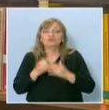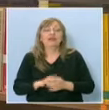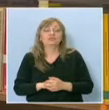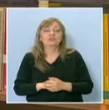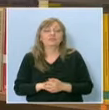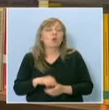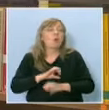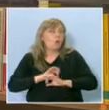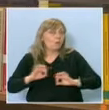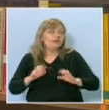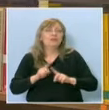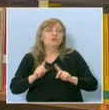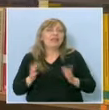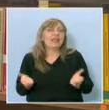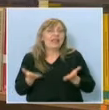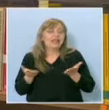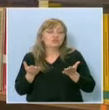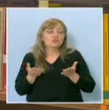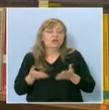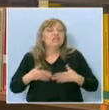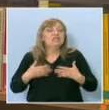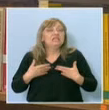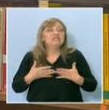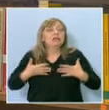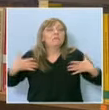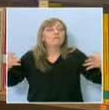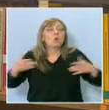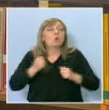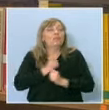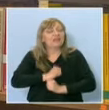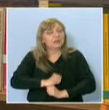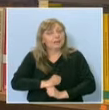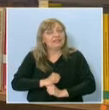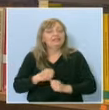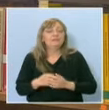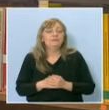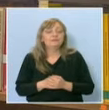лесно. Определено не е лесно. Изисква страшно много търпение,